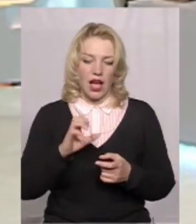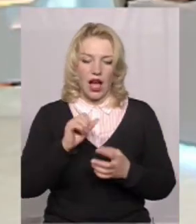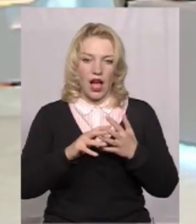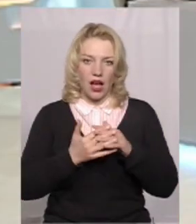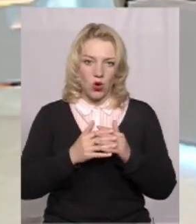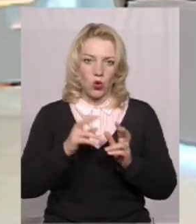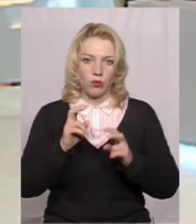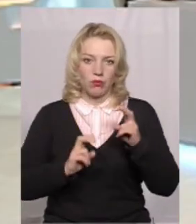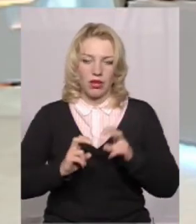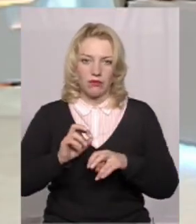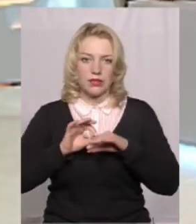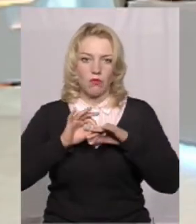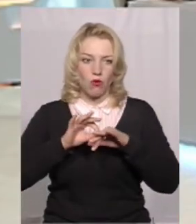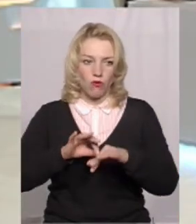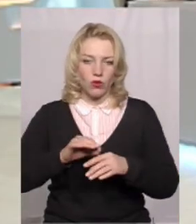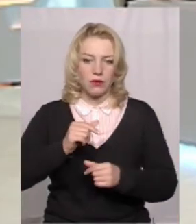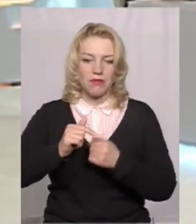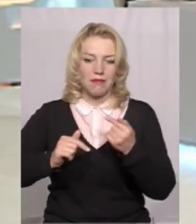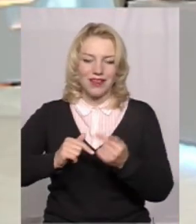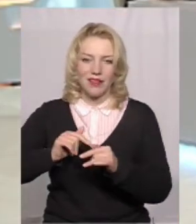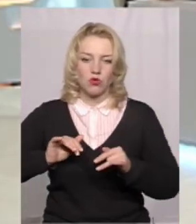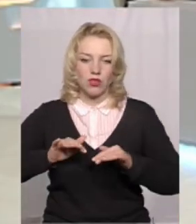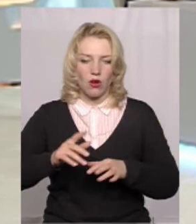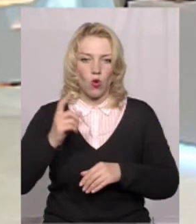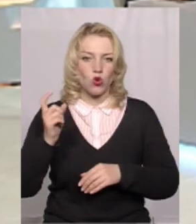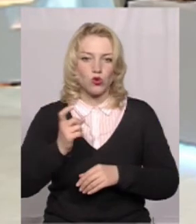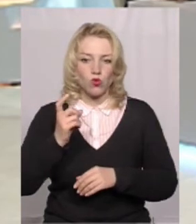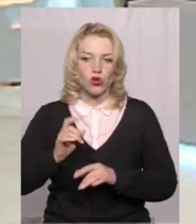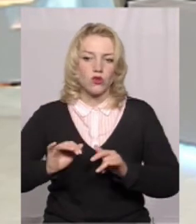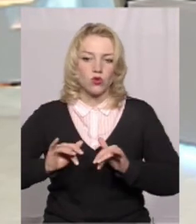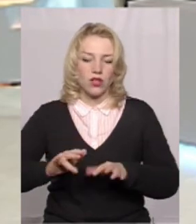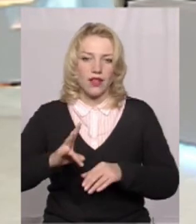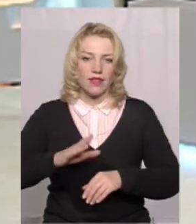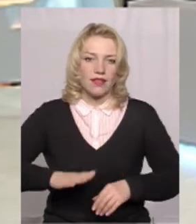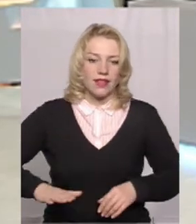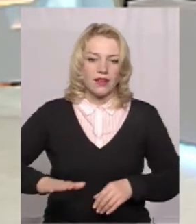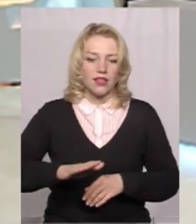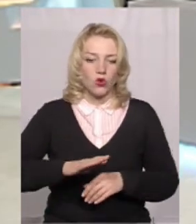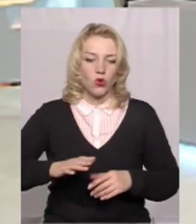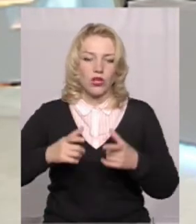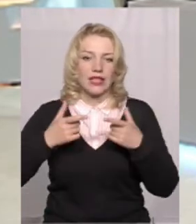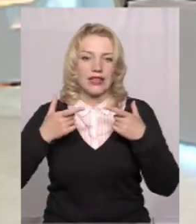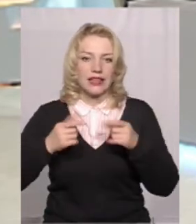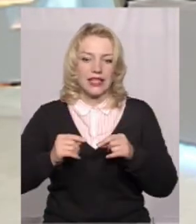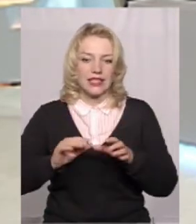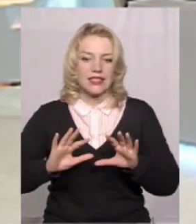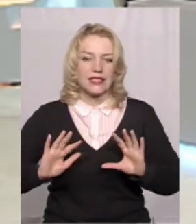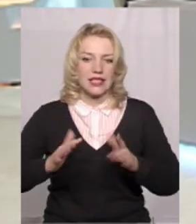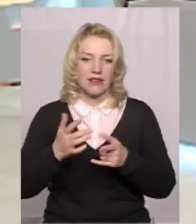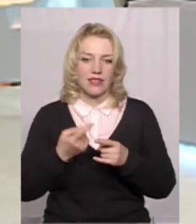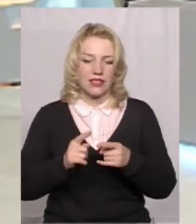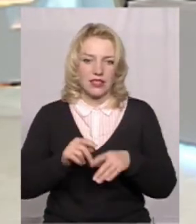проводить підприємницьку діяльність, господарську діяльність на території, де от сталося цей